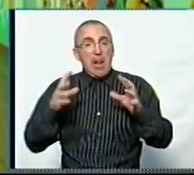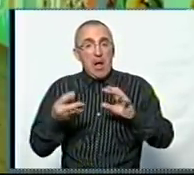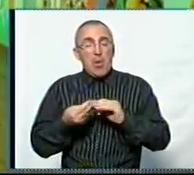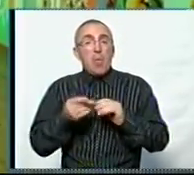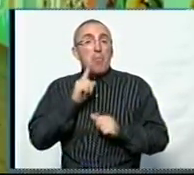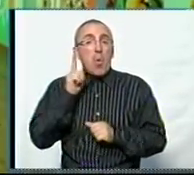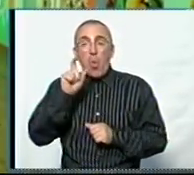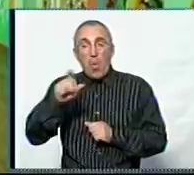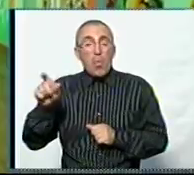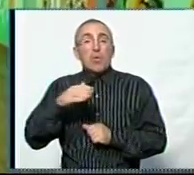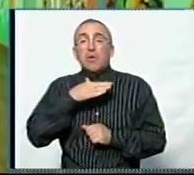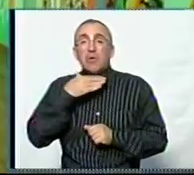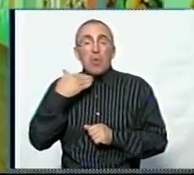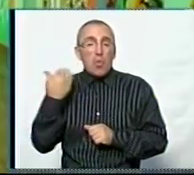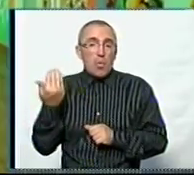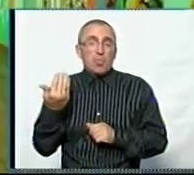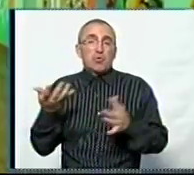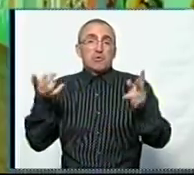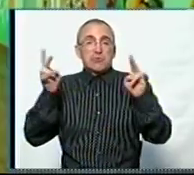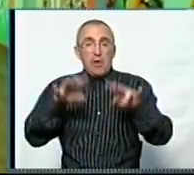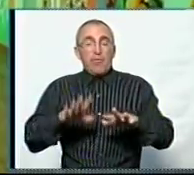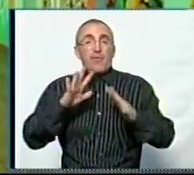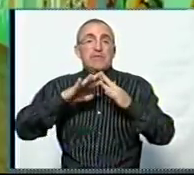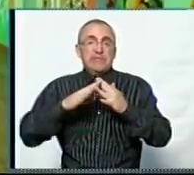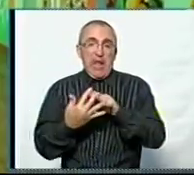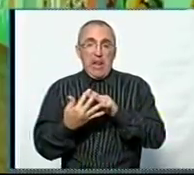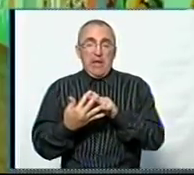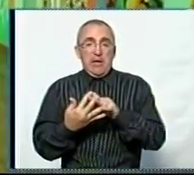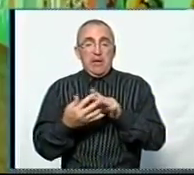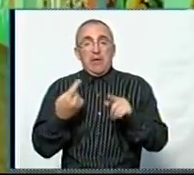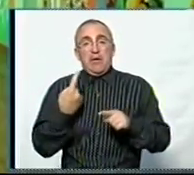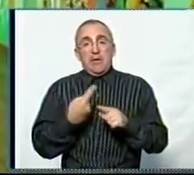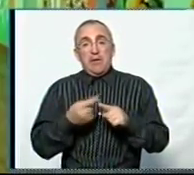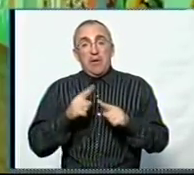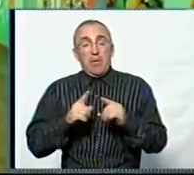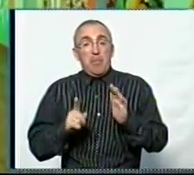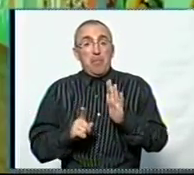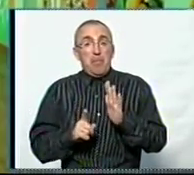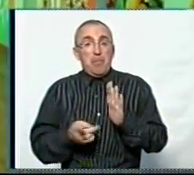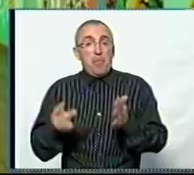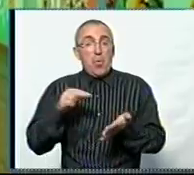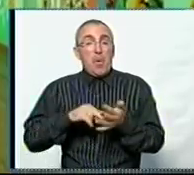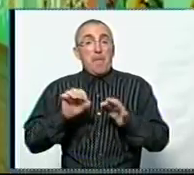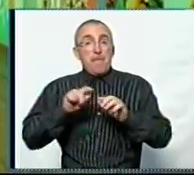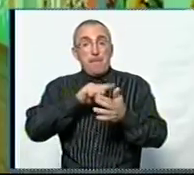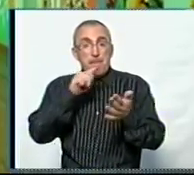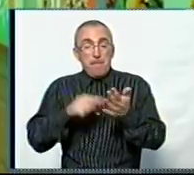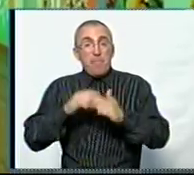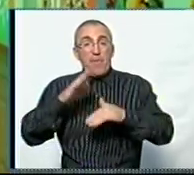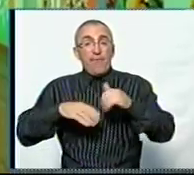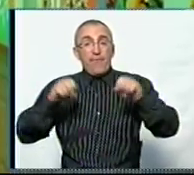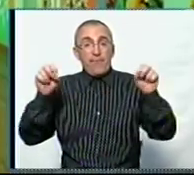молодь не завжди хоче залишатися в селі. Коли постало питання щодо фахового